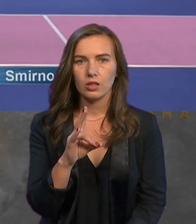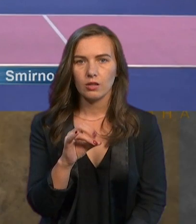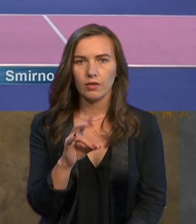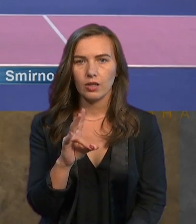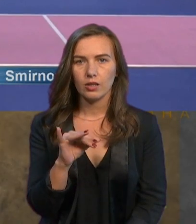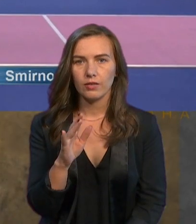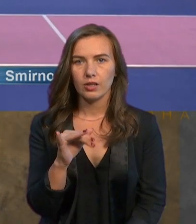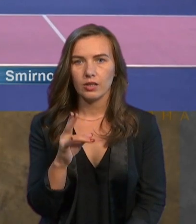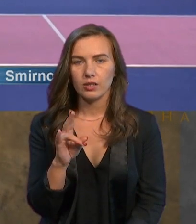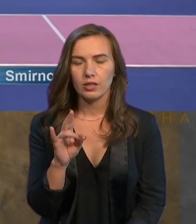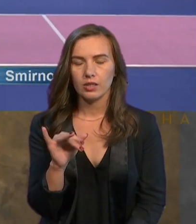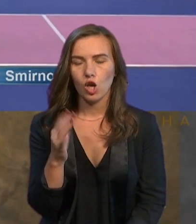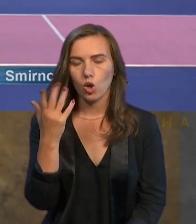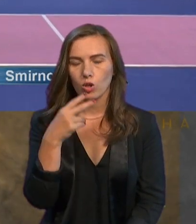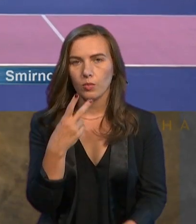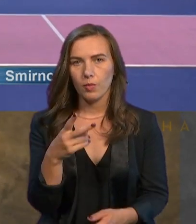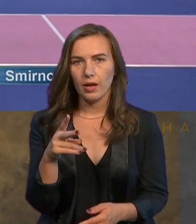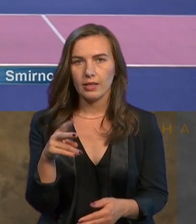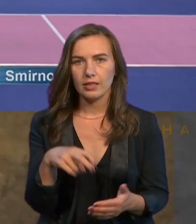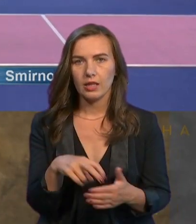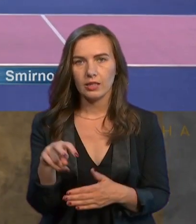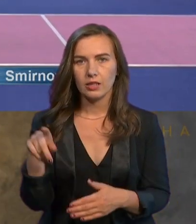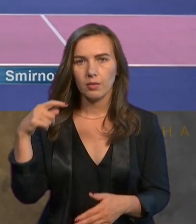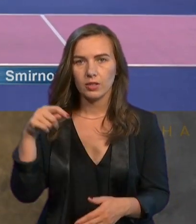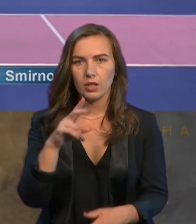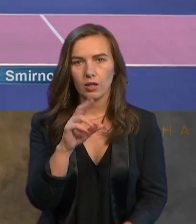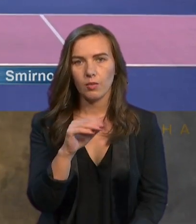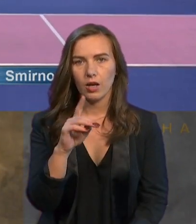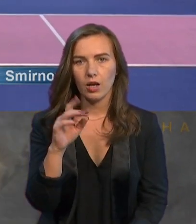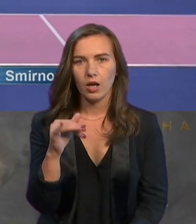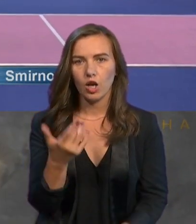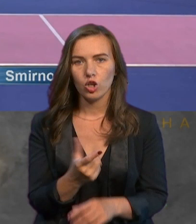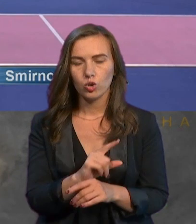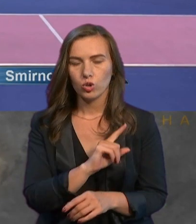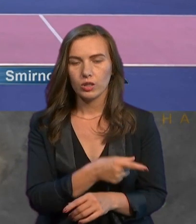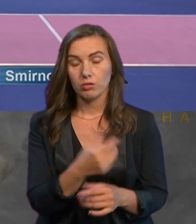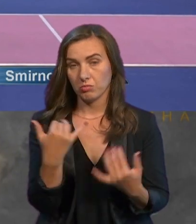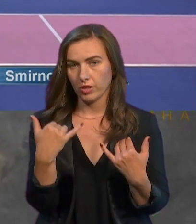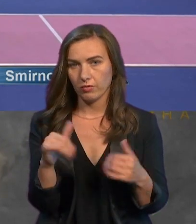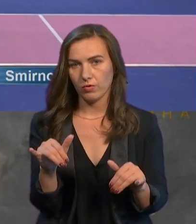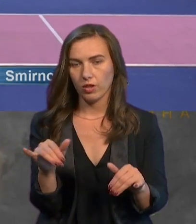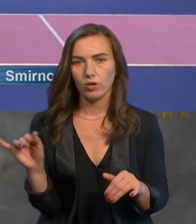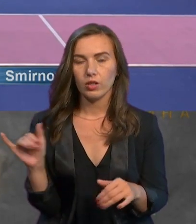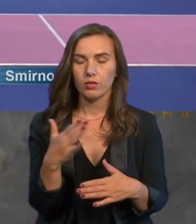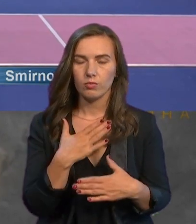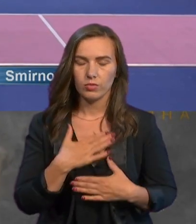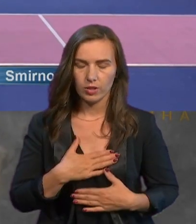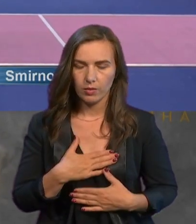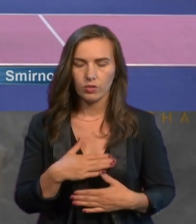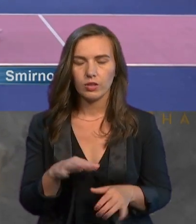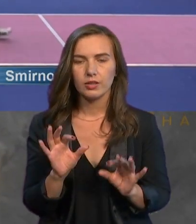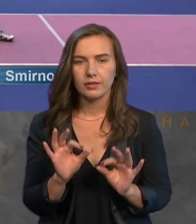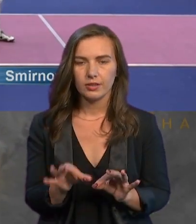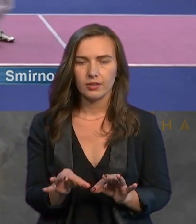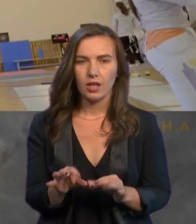лист від президента Баха, мене дуже сильно це здивувало і приємно, звісно,